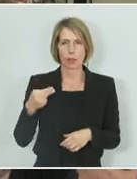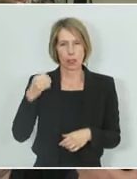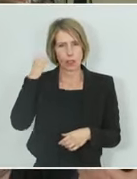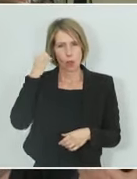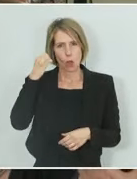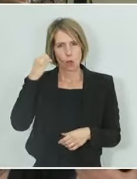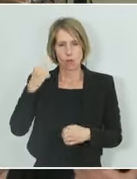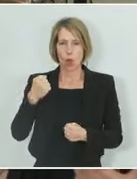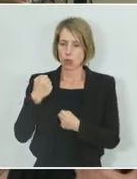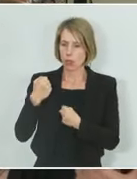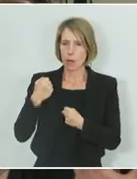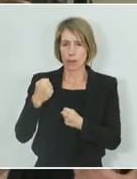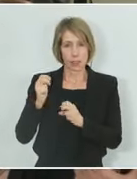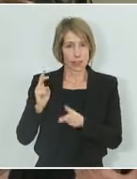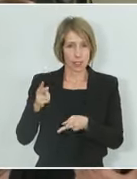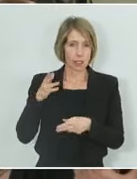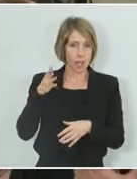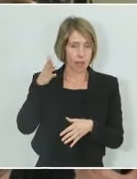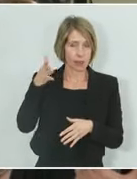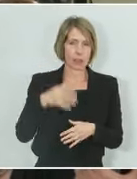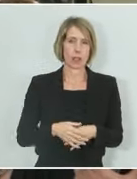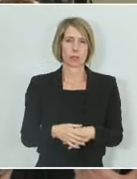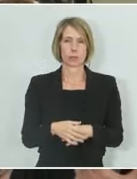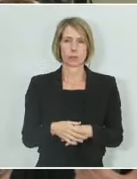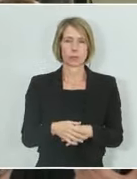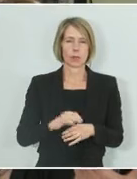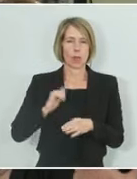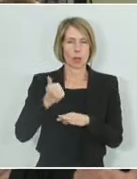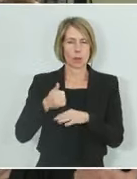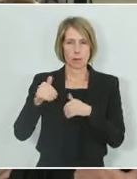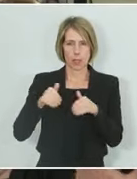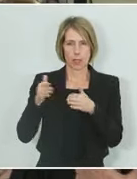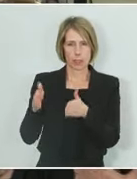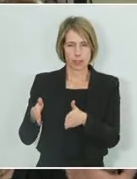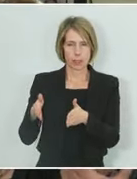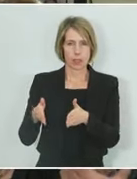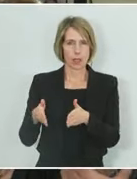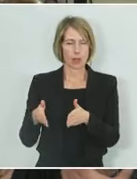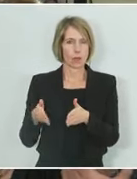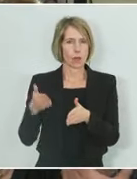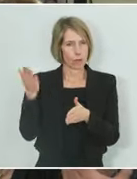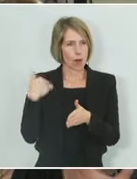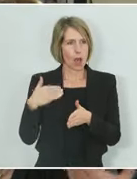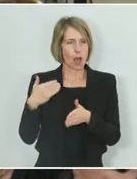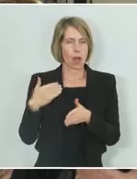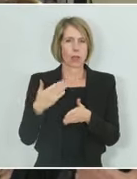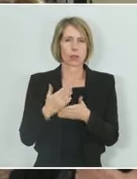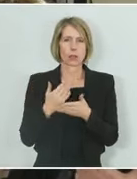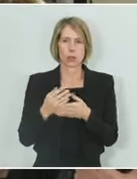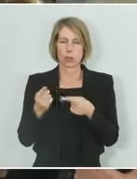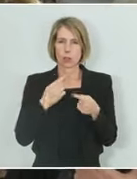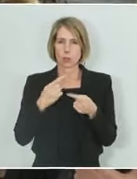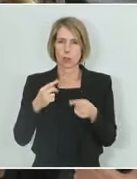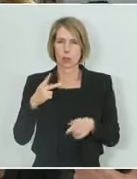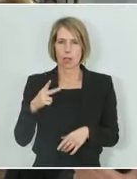die Situation zu stabilisieren? Der Premierminister hat eine ausgeweitete KFOR